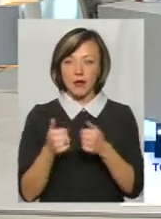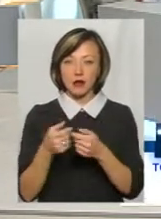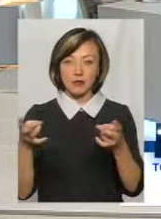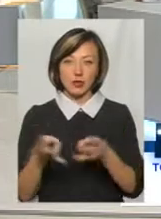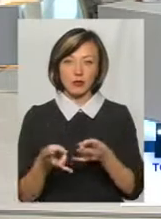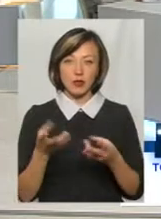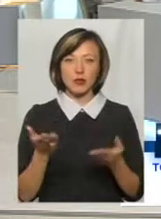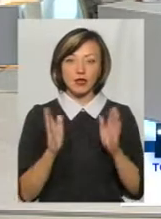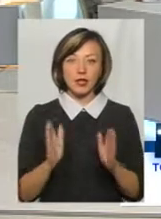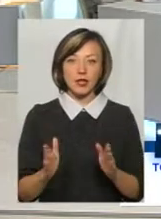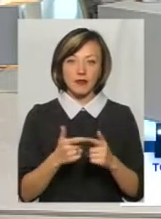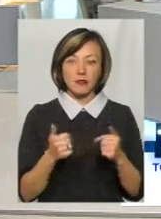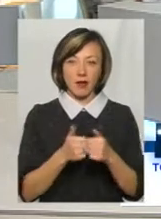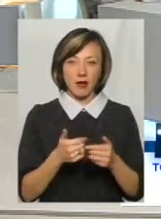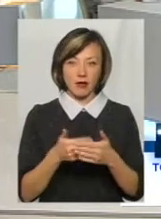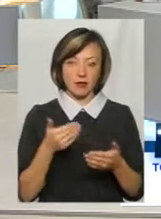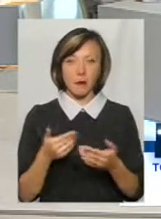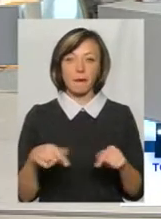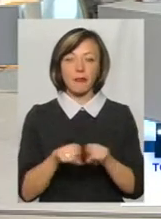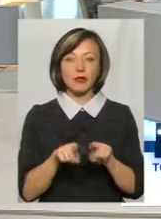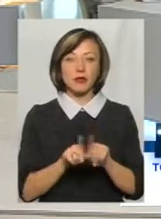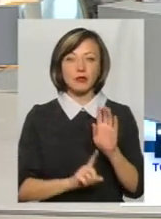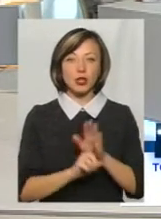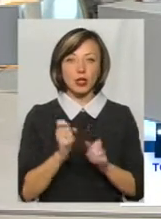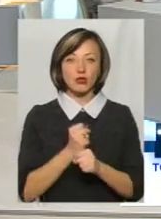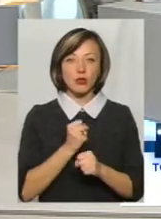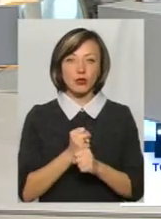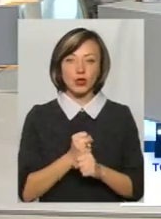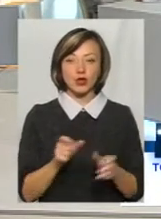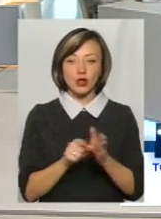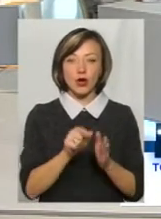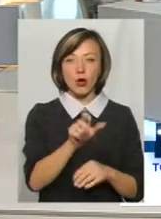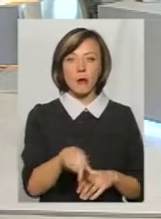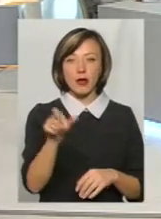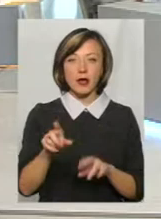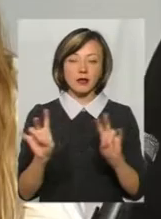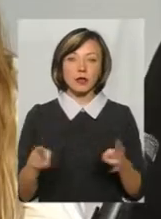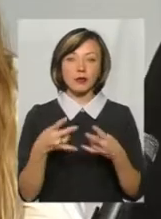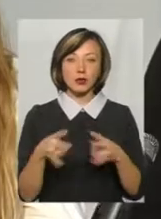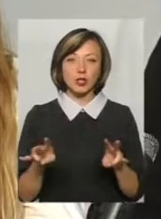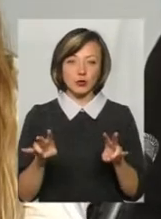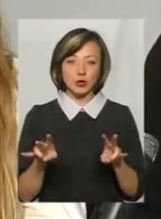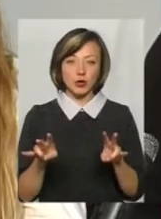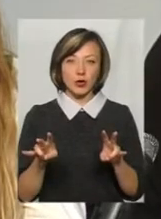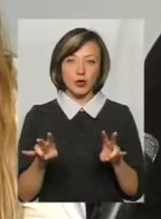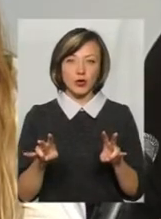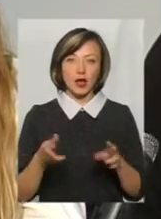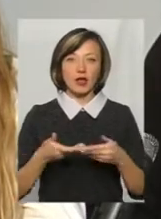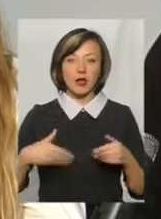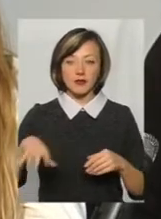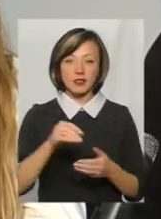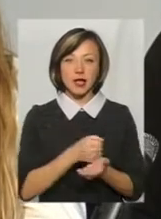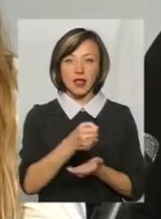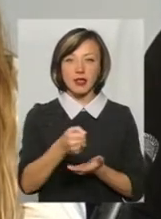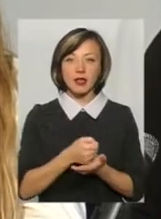потрібна, якщо тільки від партій. Так само починайте роботу з громадянами, не потрібно, в нас всі кандидати з